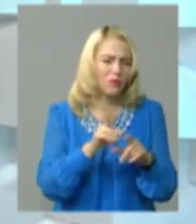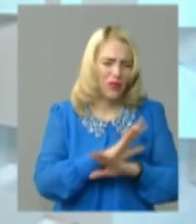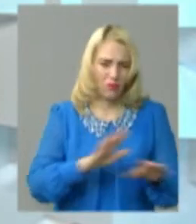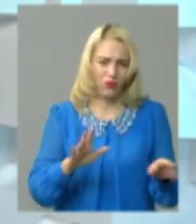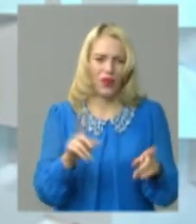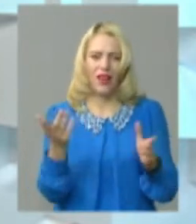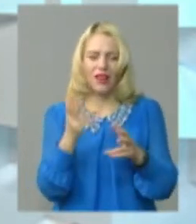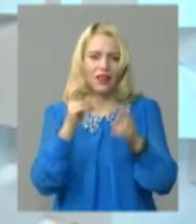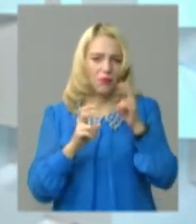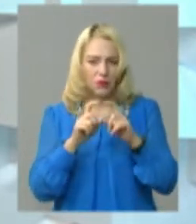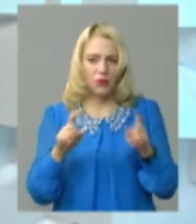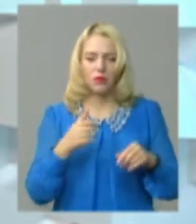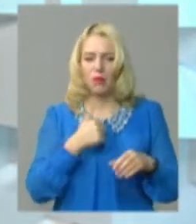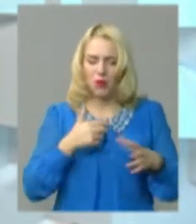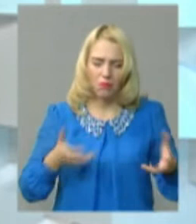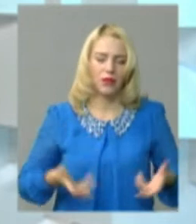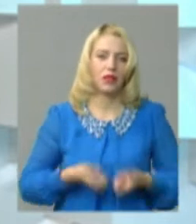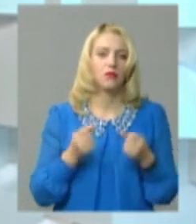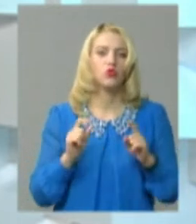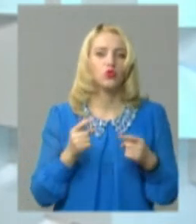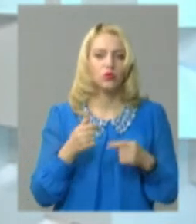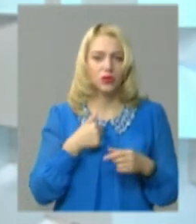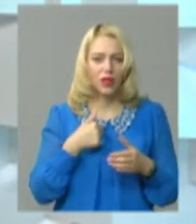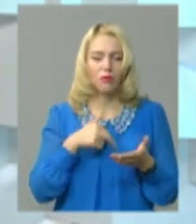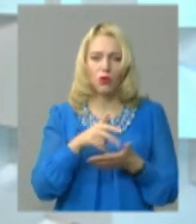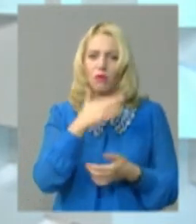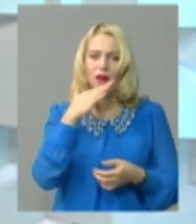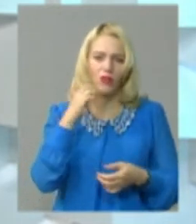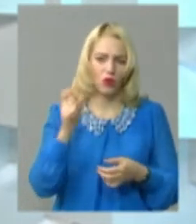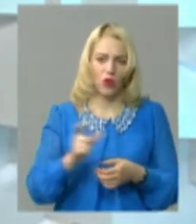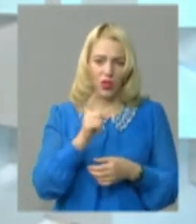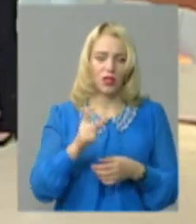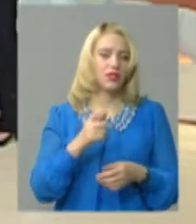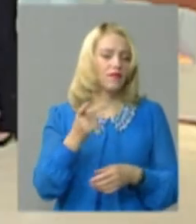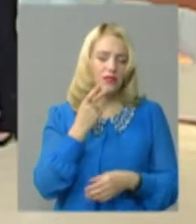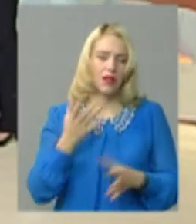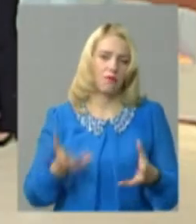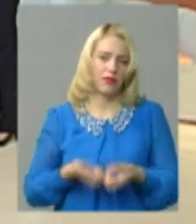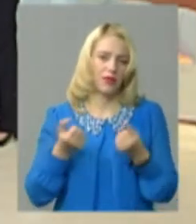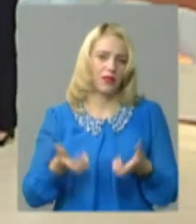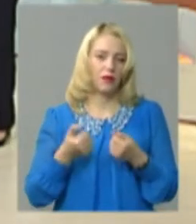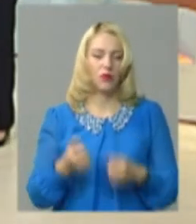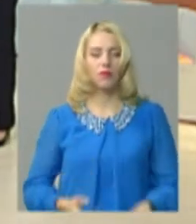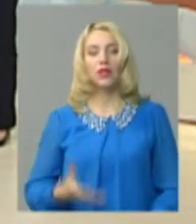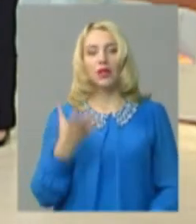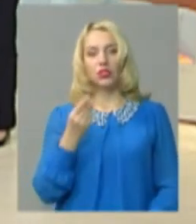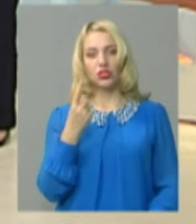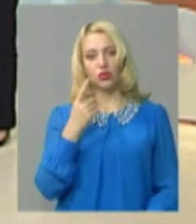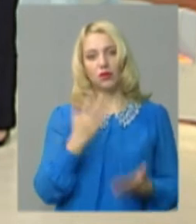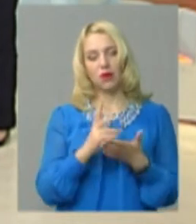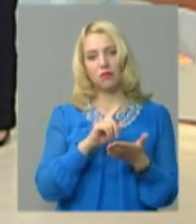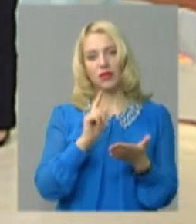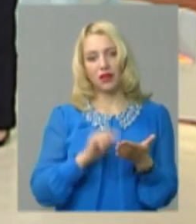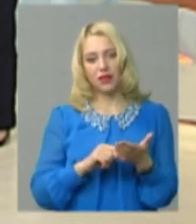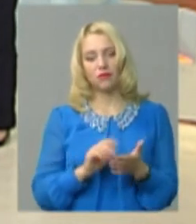яке то підприємство. Наша фракція підтримувала. Через те, я через це проходив багато разів. Ми завжди підтримуємо то. І ще одне маємо